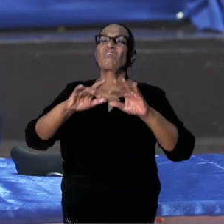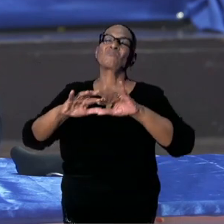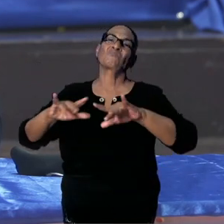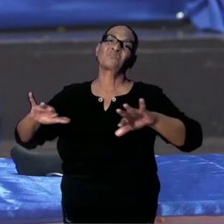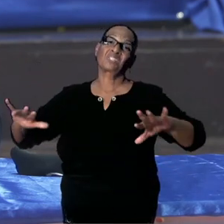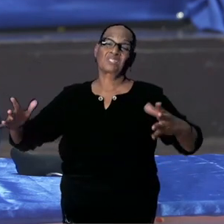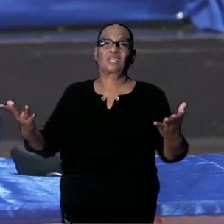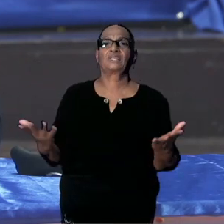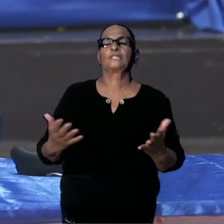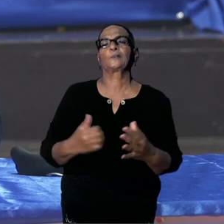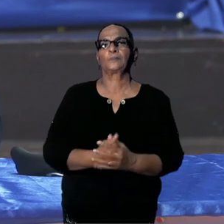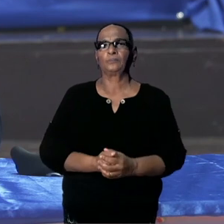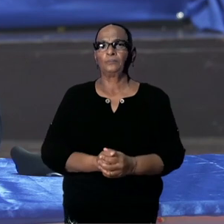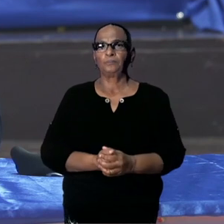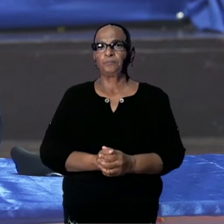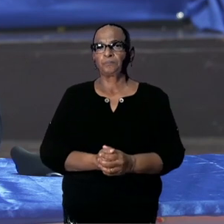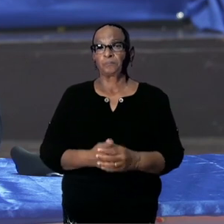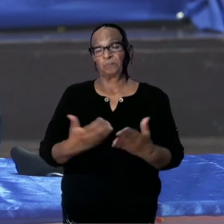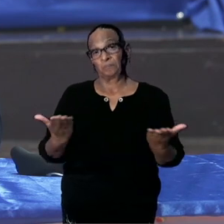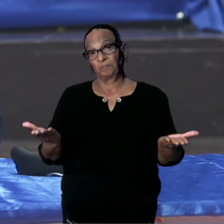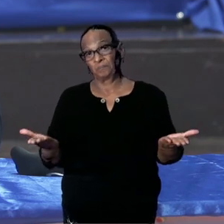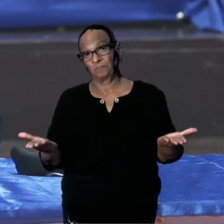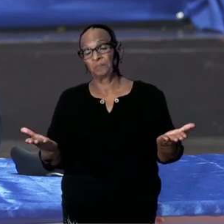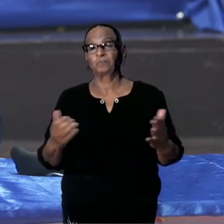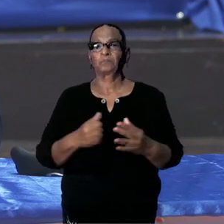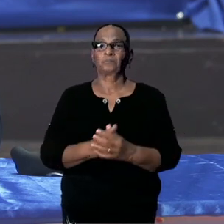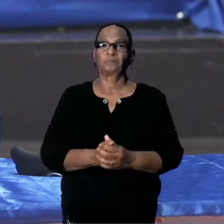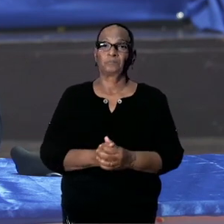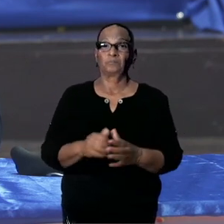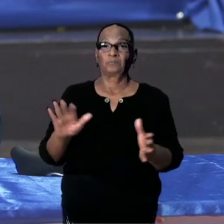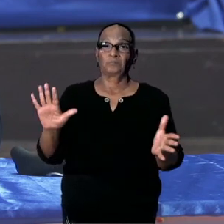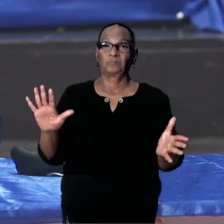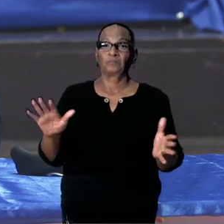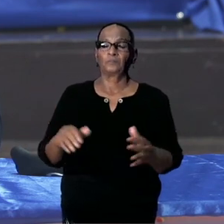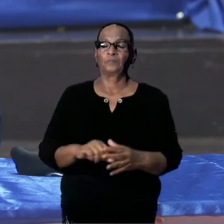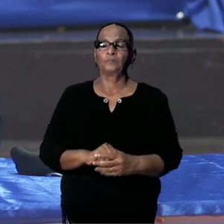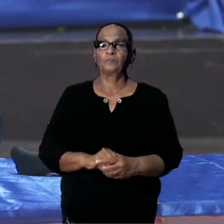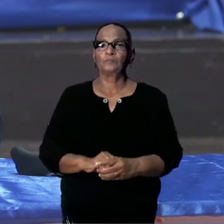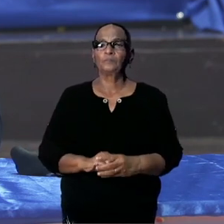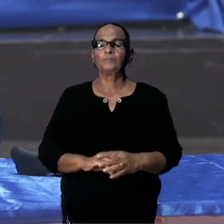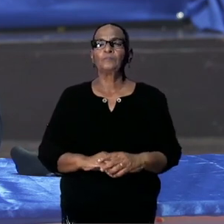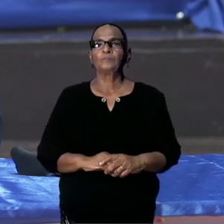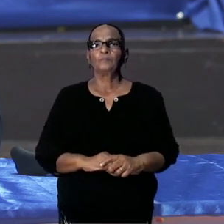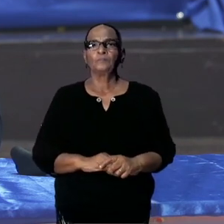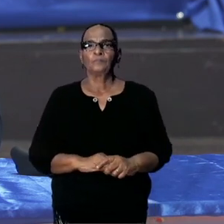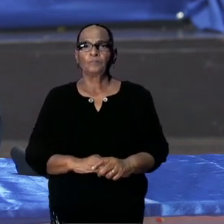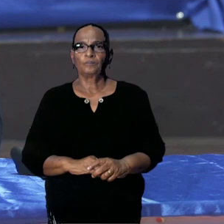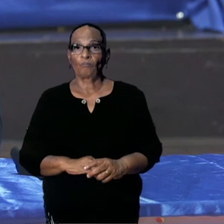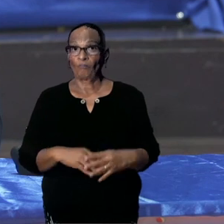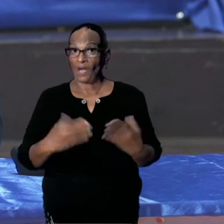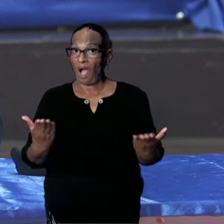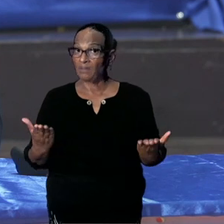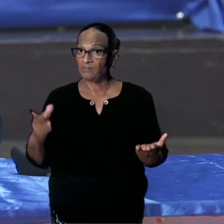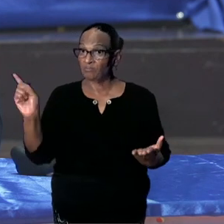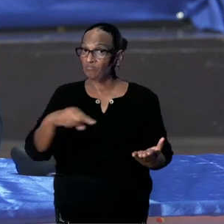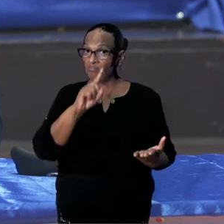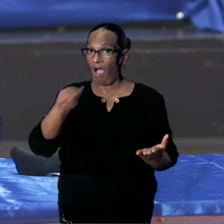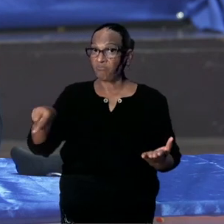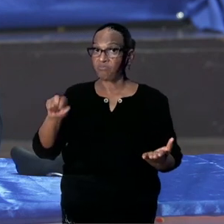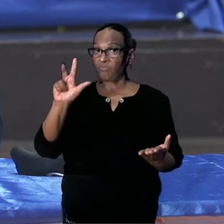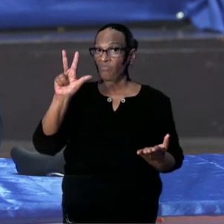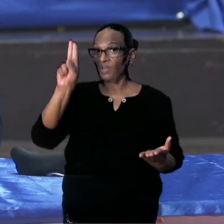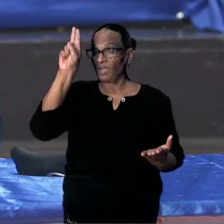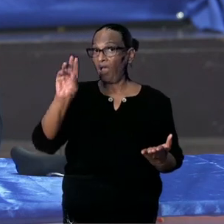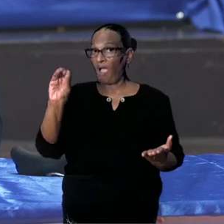ingewerkt in de vaccins. Maar ik weet dat AstraZeneca een conventioneel vaccin is. Dus als het afgekeurd wordt, dan